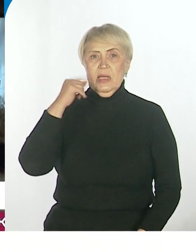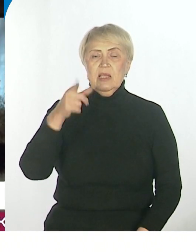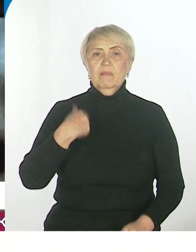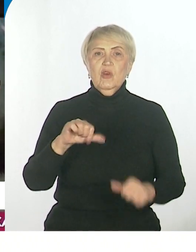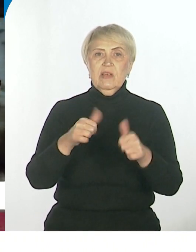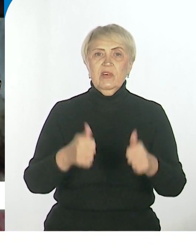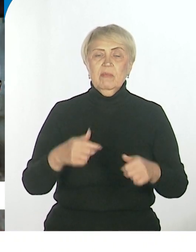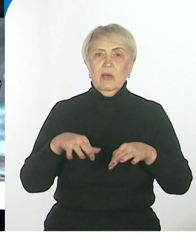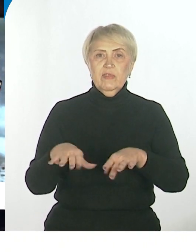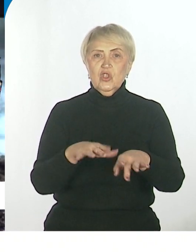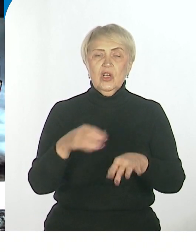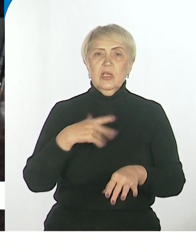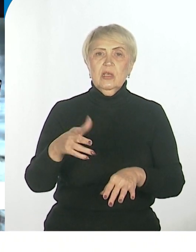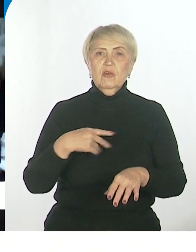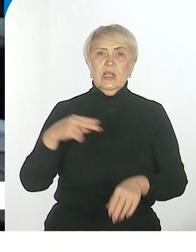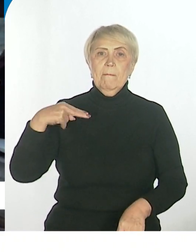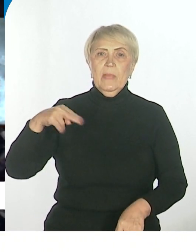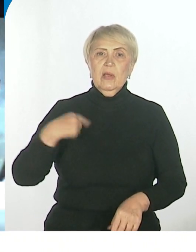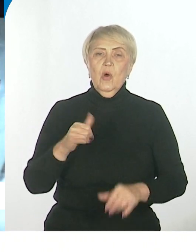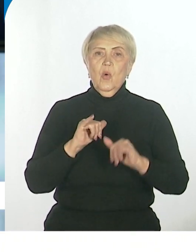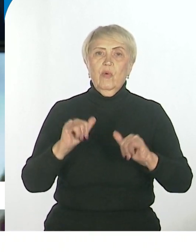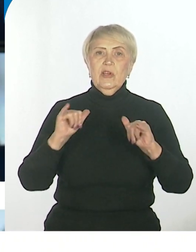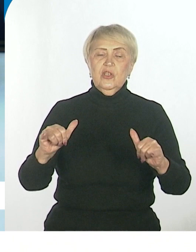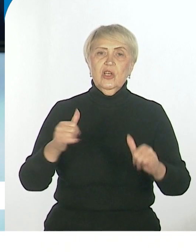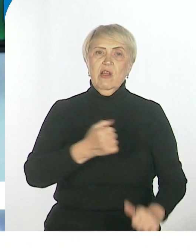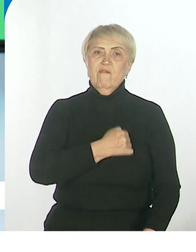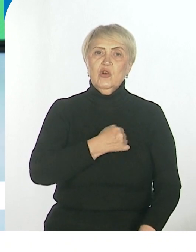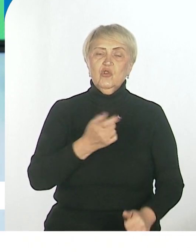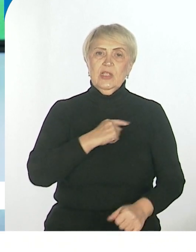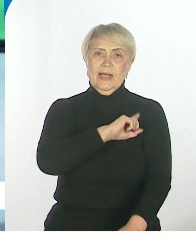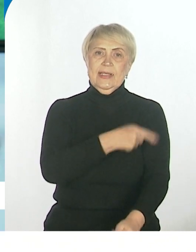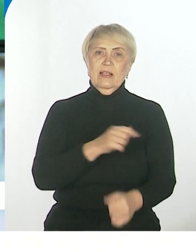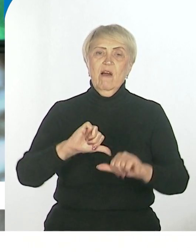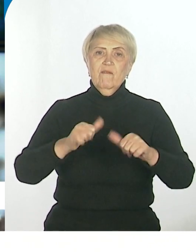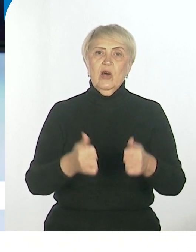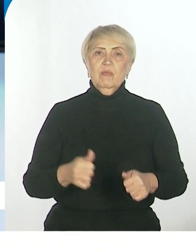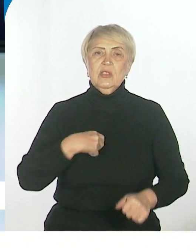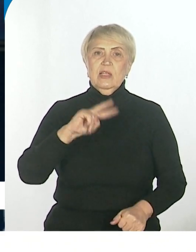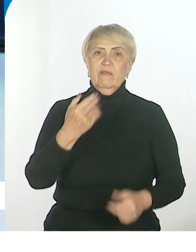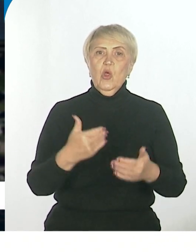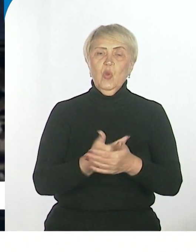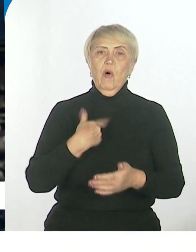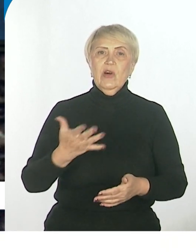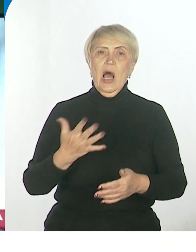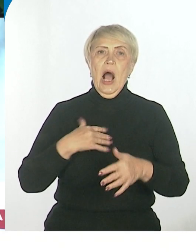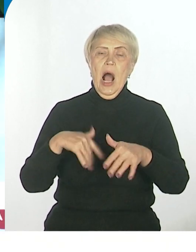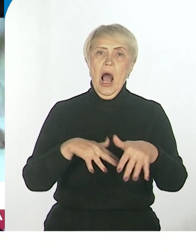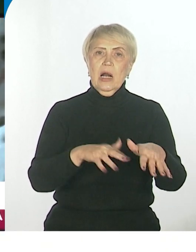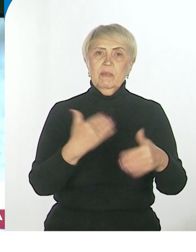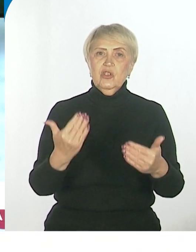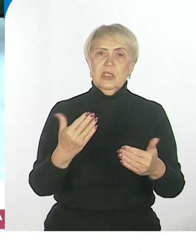рамках решения президента об увеличении численности вооруженных сил формируются две новые армии, поэтому сейчас